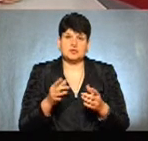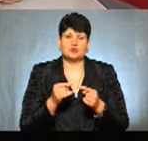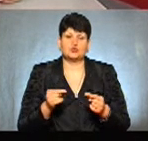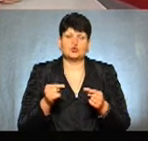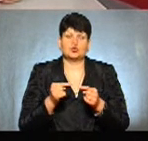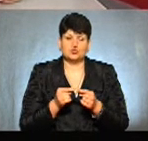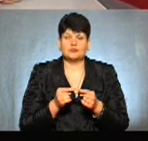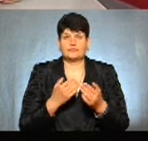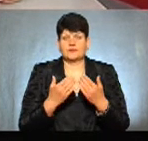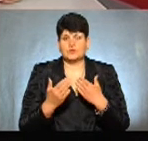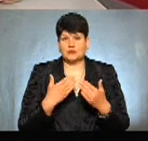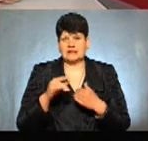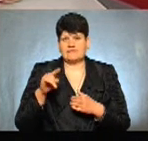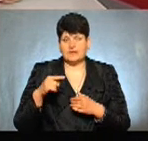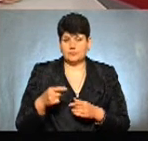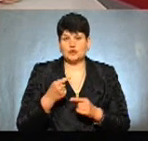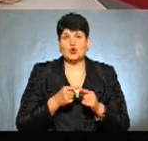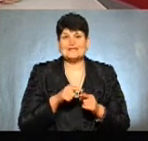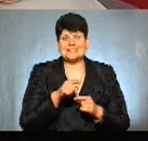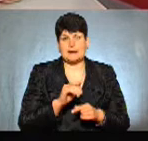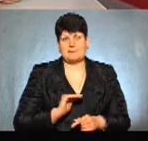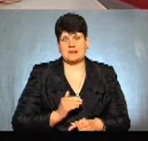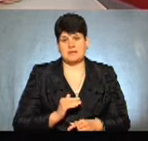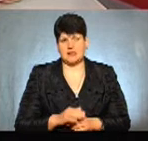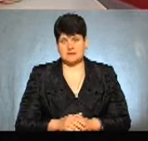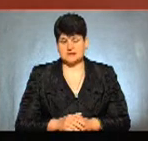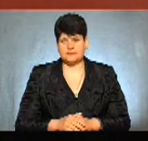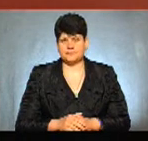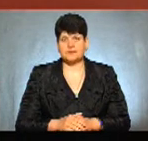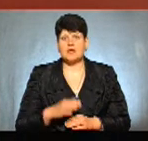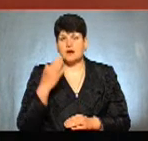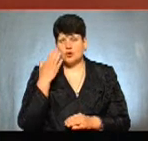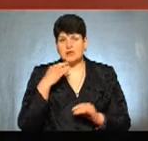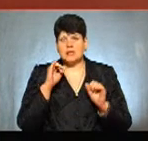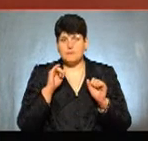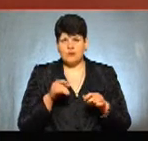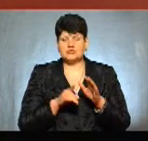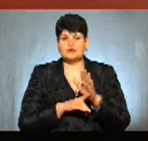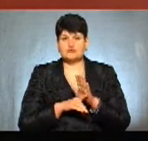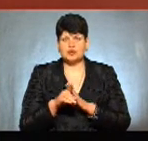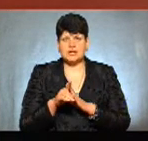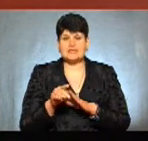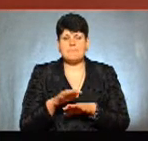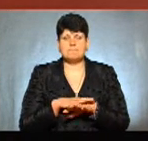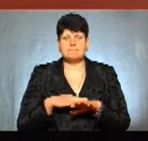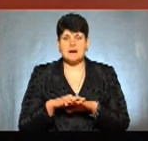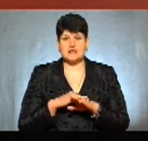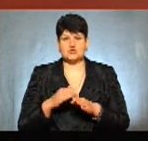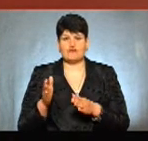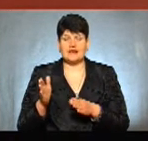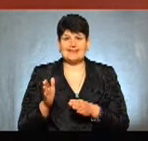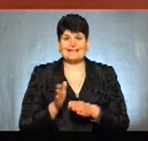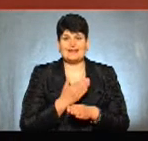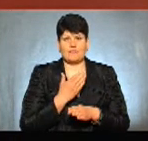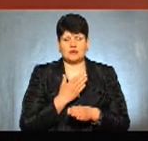вимоги до цих підприємців. Коли може розпочатися сам такий масовий демонтаж? Чи взагалі якісь є